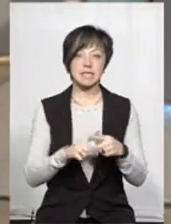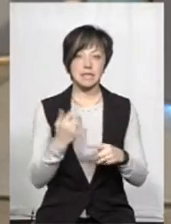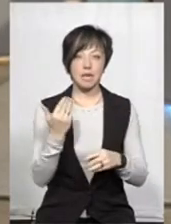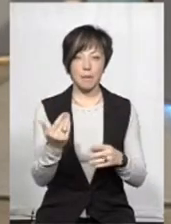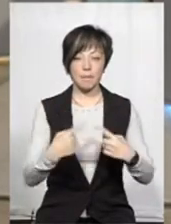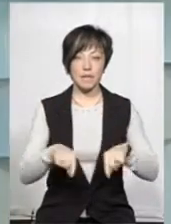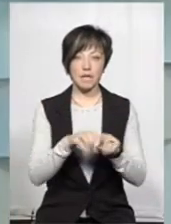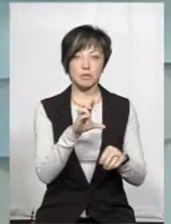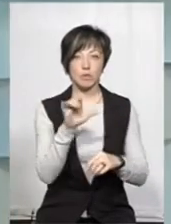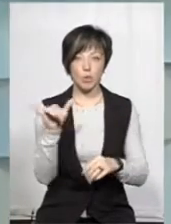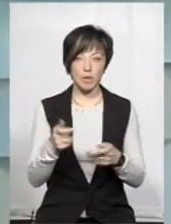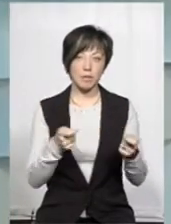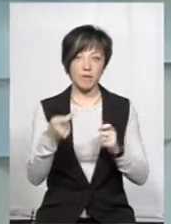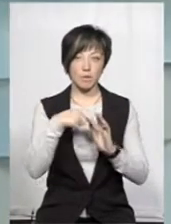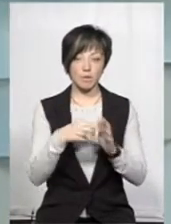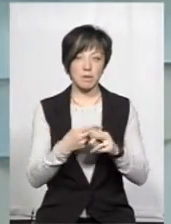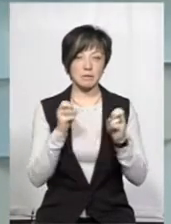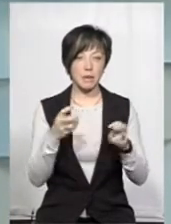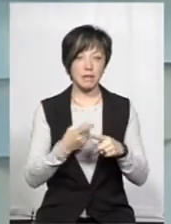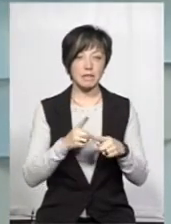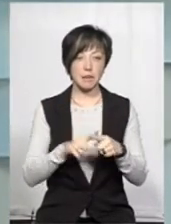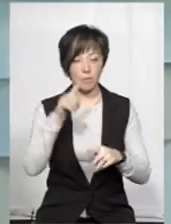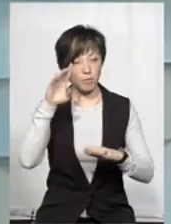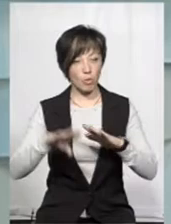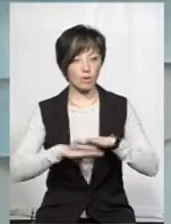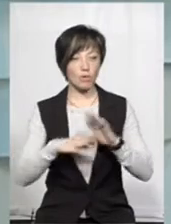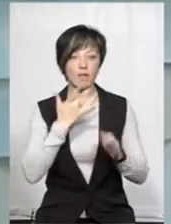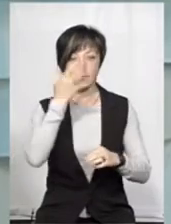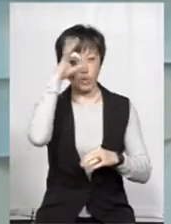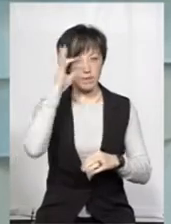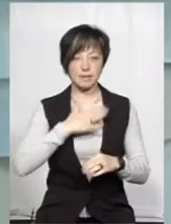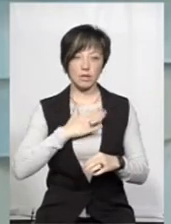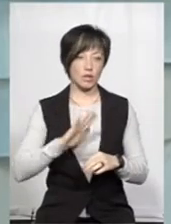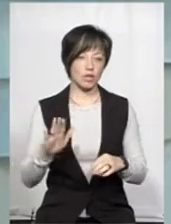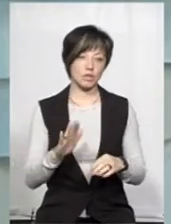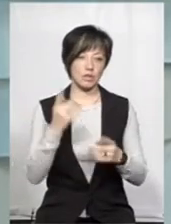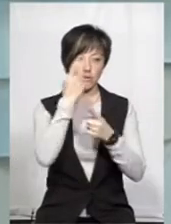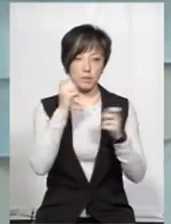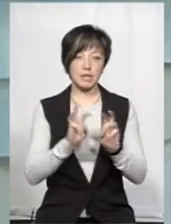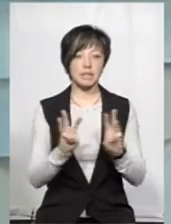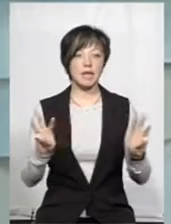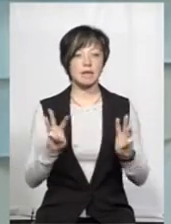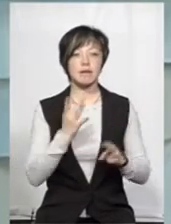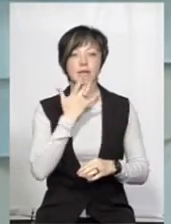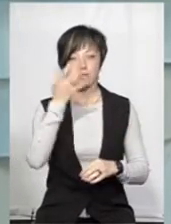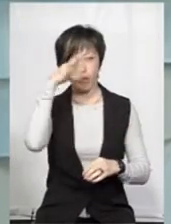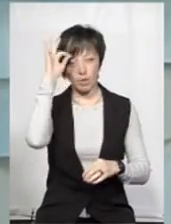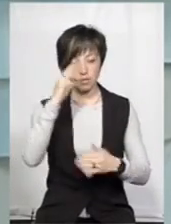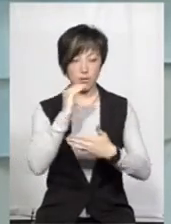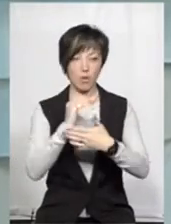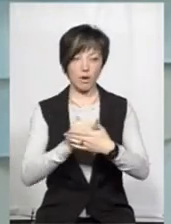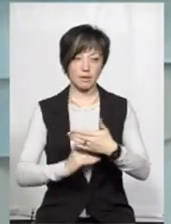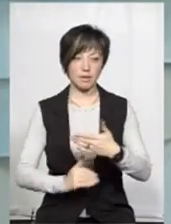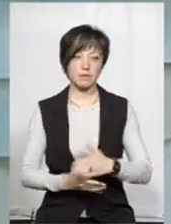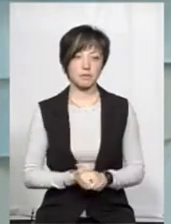підрозділи СБУ і Департаменту внутрішньої безпеки, це підпорядкування Нацполіції, а не наше. Це інформація на сайті Нацполіції, ну, по градації,